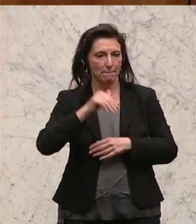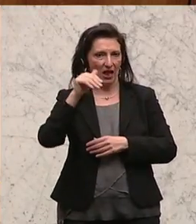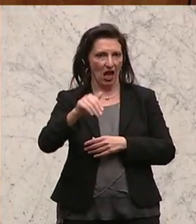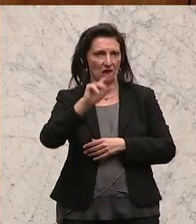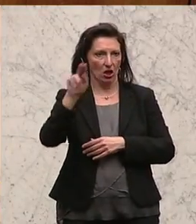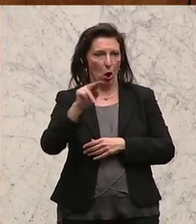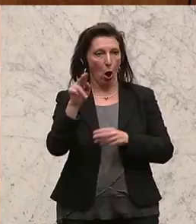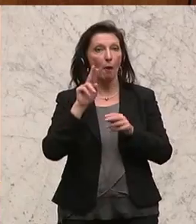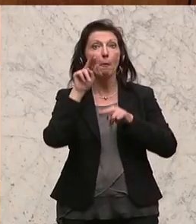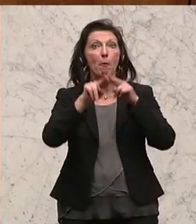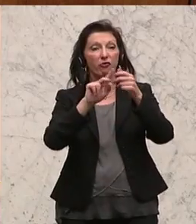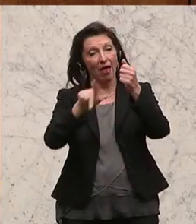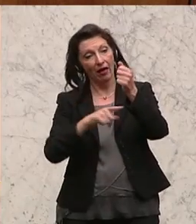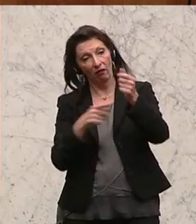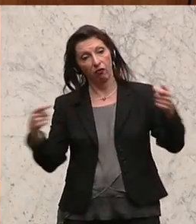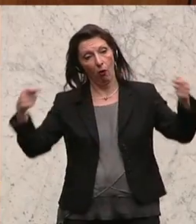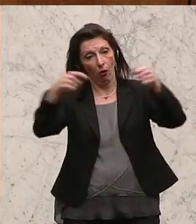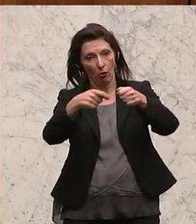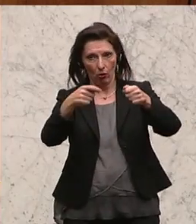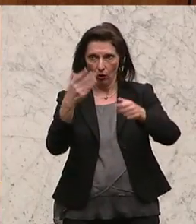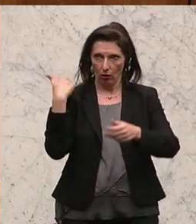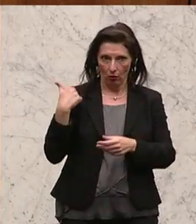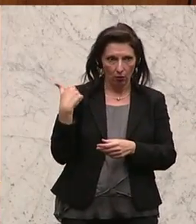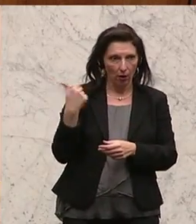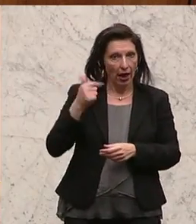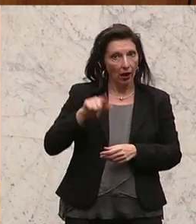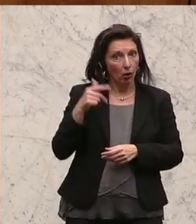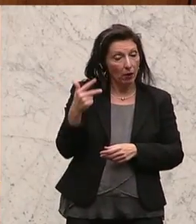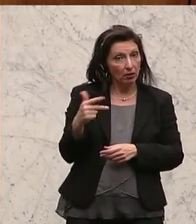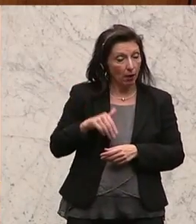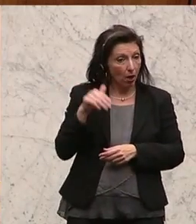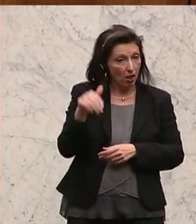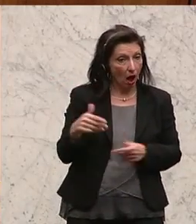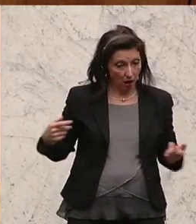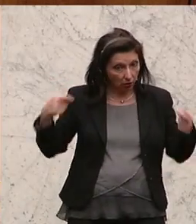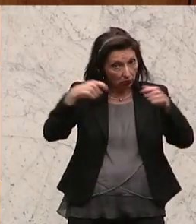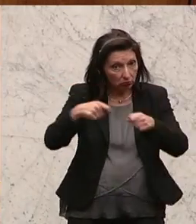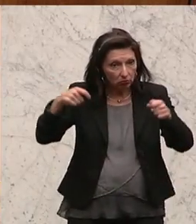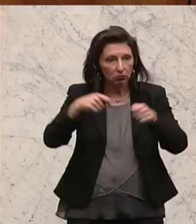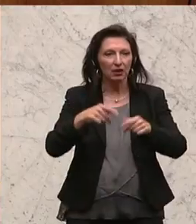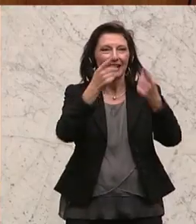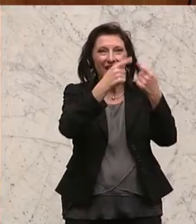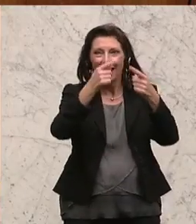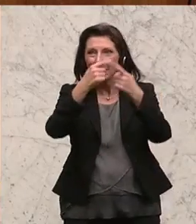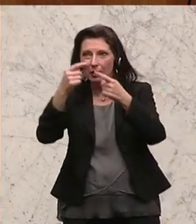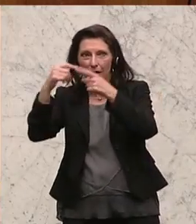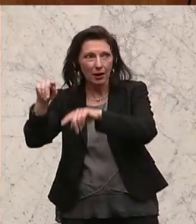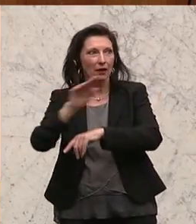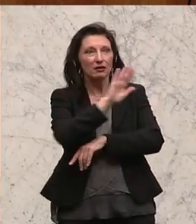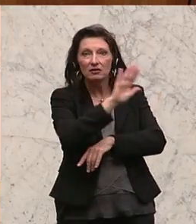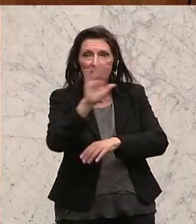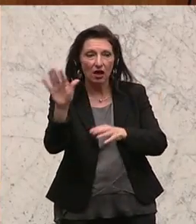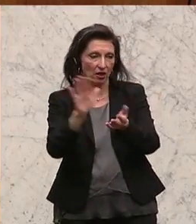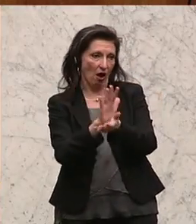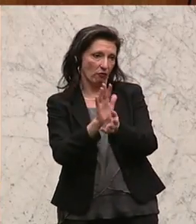geben. Auch in den vergangenen Jahren wurden 1,3 Milliarden Euro in den Pflegefonds hinein dotiert, damit die Länder ihre Aufgabe wahrnehmen können,